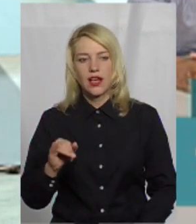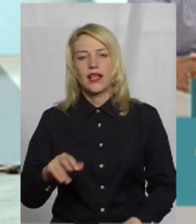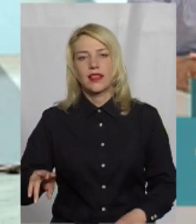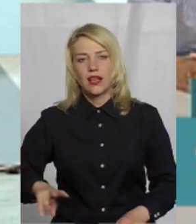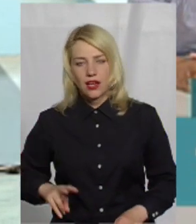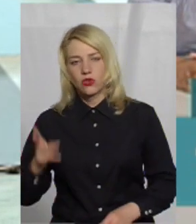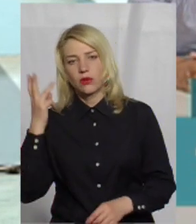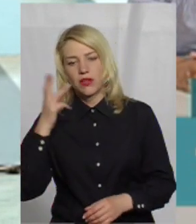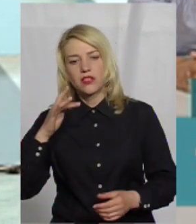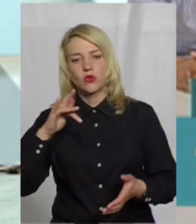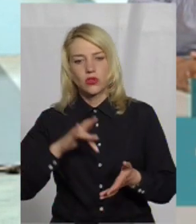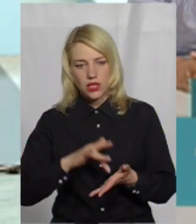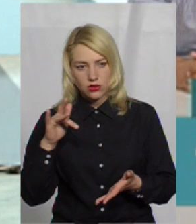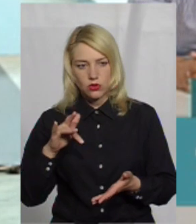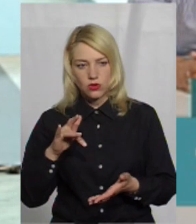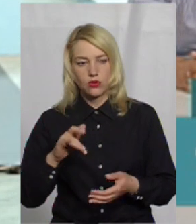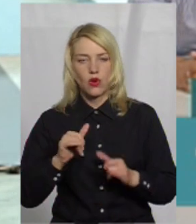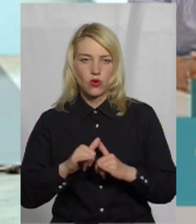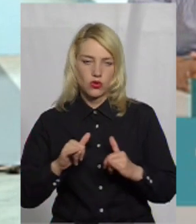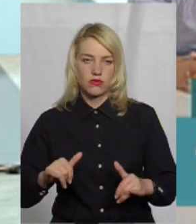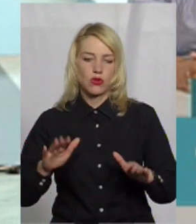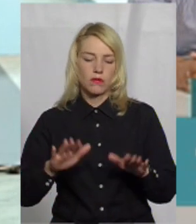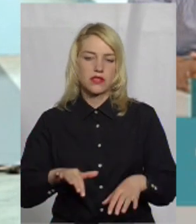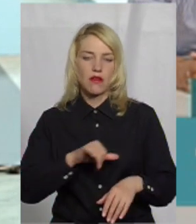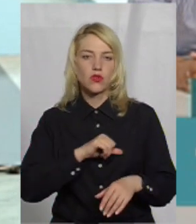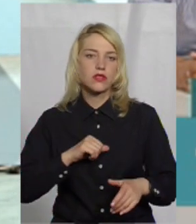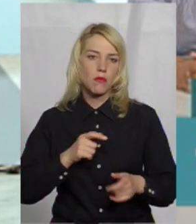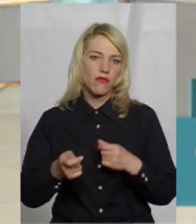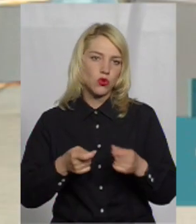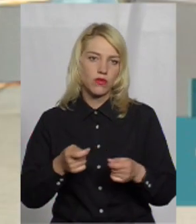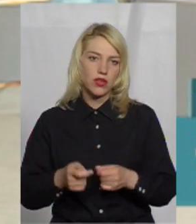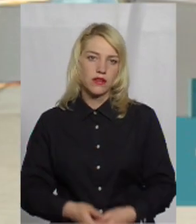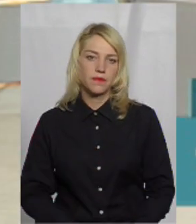директор Хмельницького центру розвитку місцевого самоврядування.